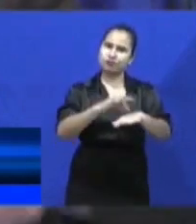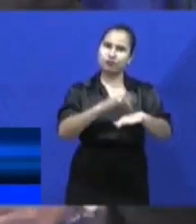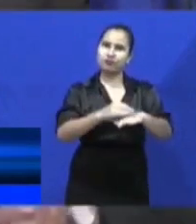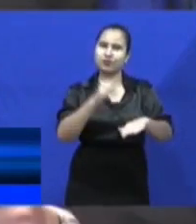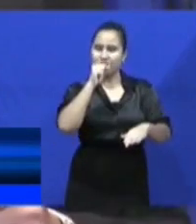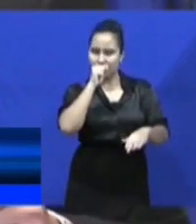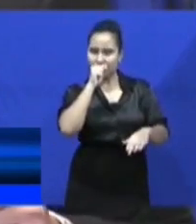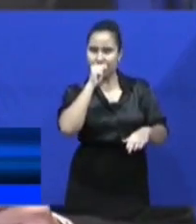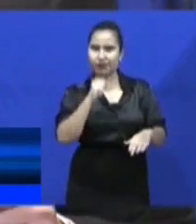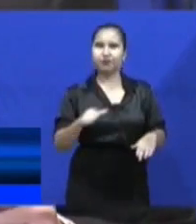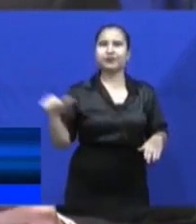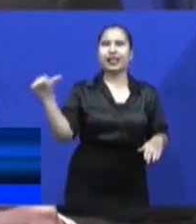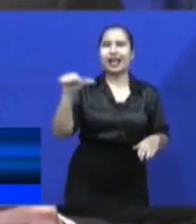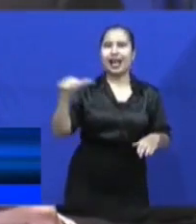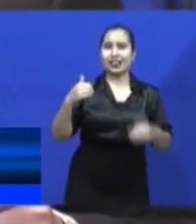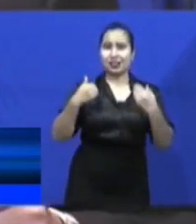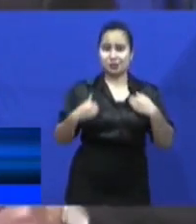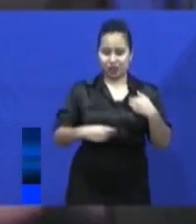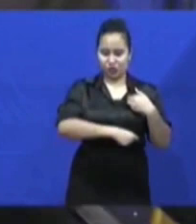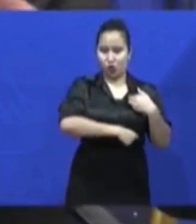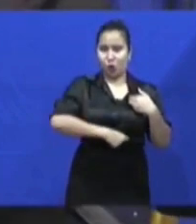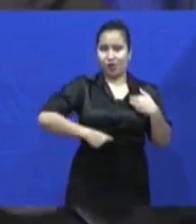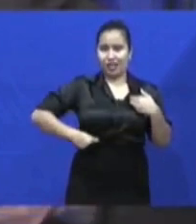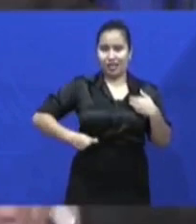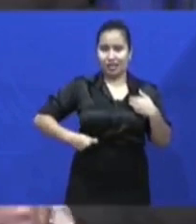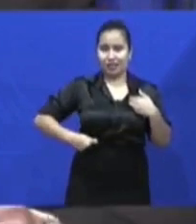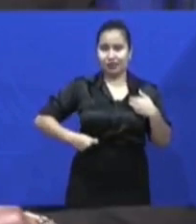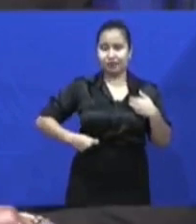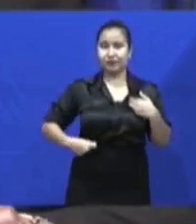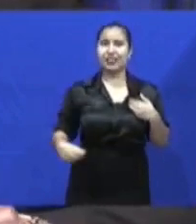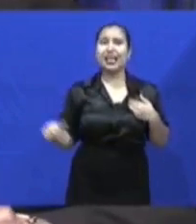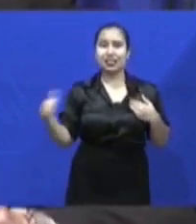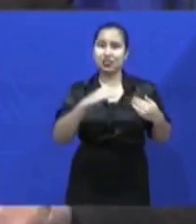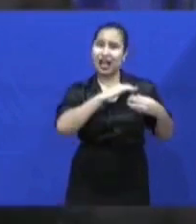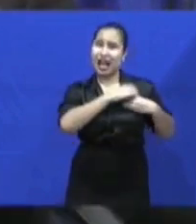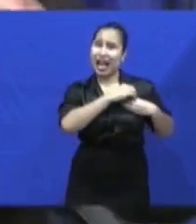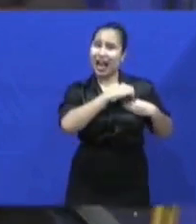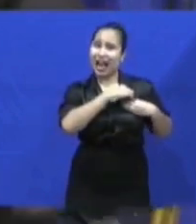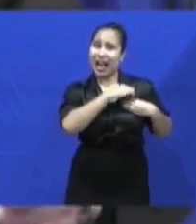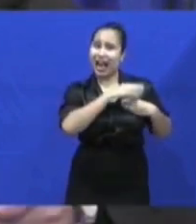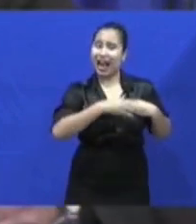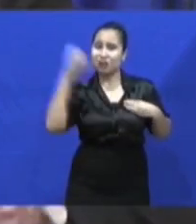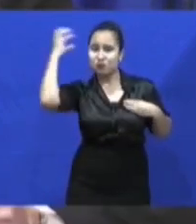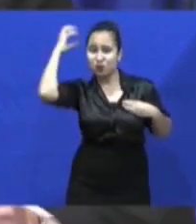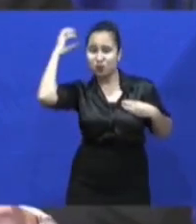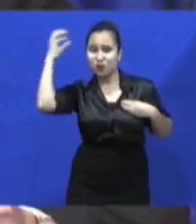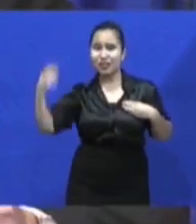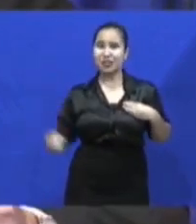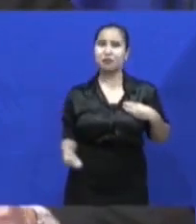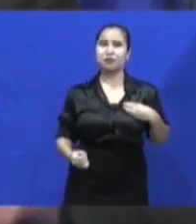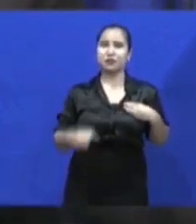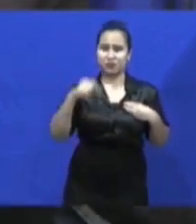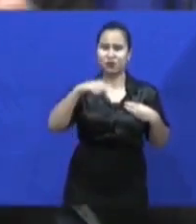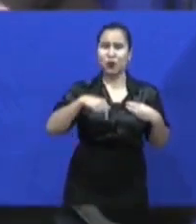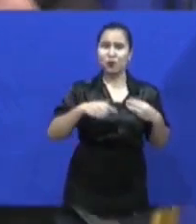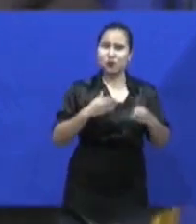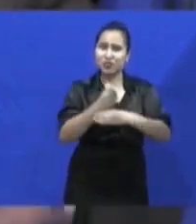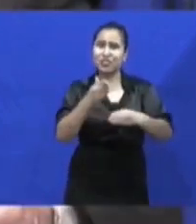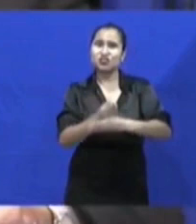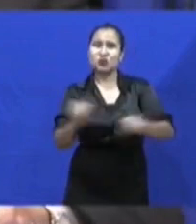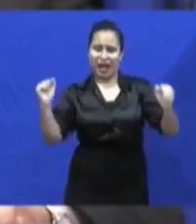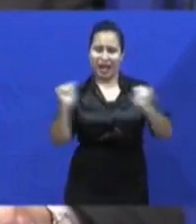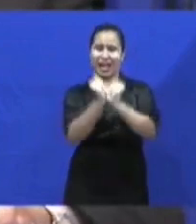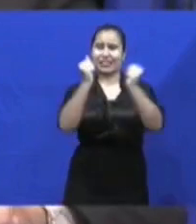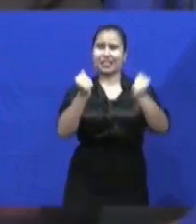we hebben nog steeds mensen die geopereerd moeten worden in het land, we hebben nog steeds hartaanvallen in het land, we hebben nog steeds aanrijdingen in het land. Dingen gaan